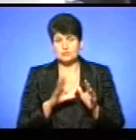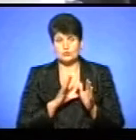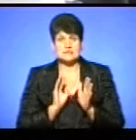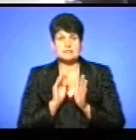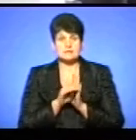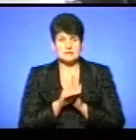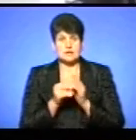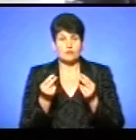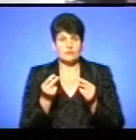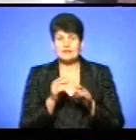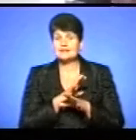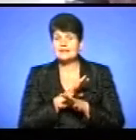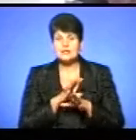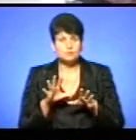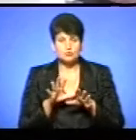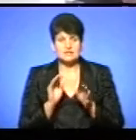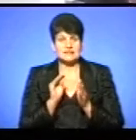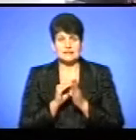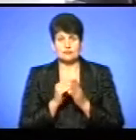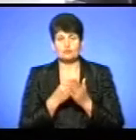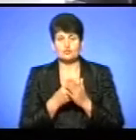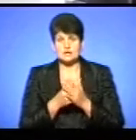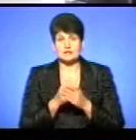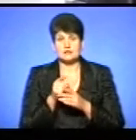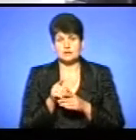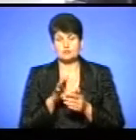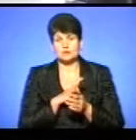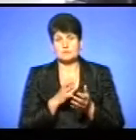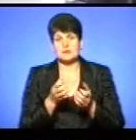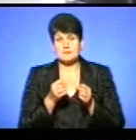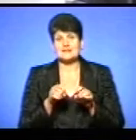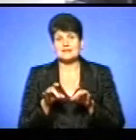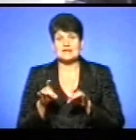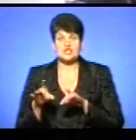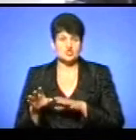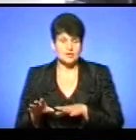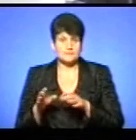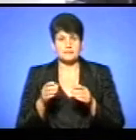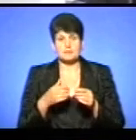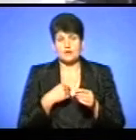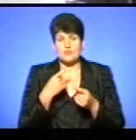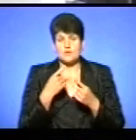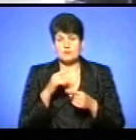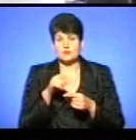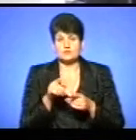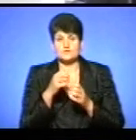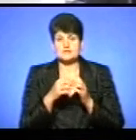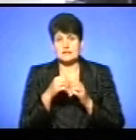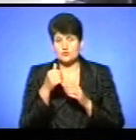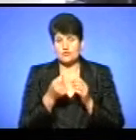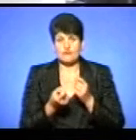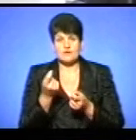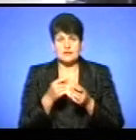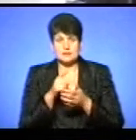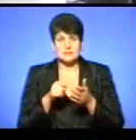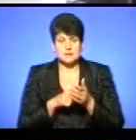кошти. Вони не були закладені місцеві бюджети, а по них приймалися відповіді рішення. Ми говоримо про те, що в середині року виникли питання про